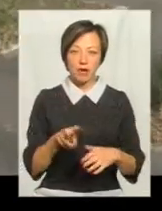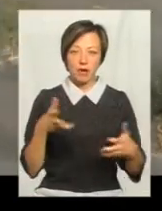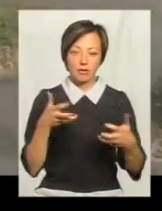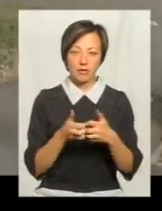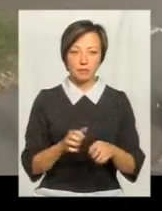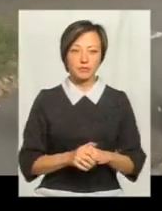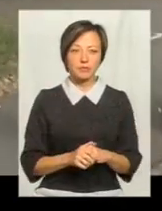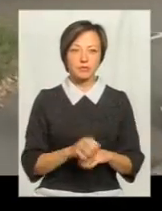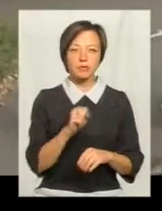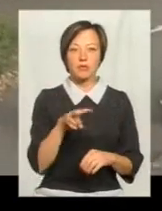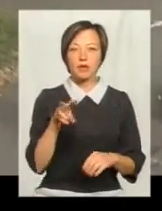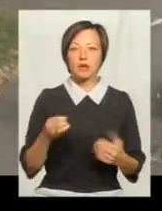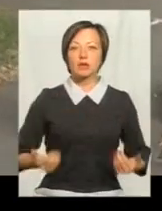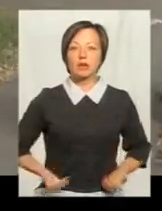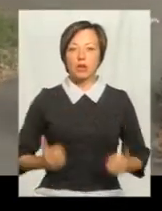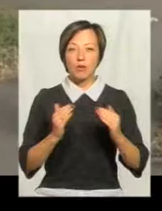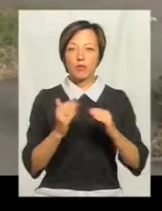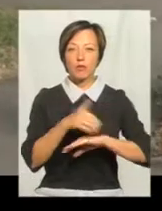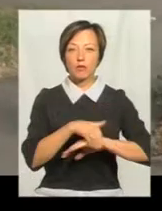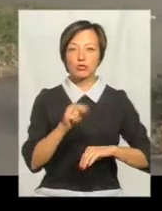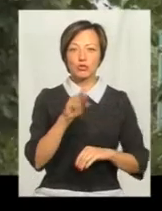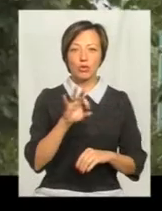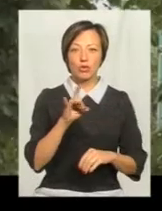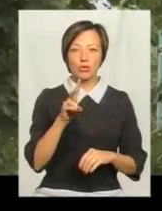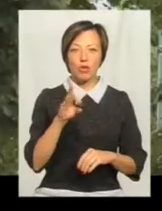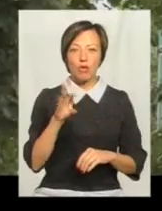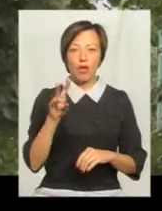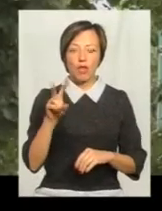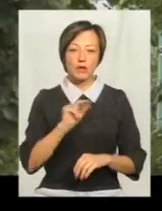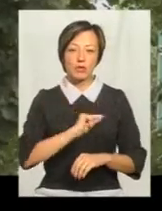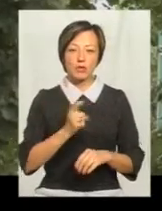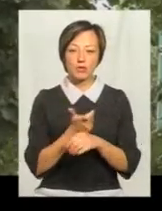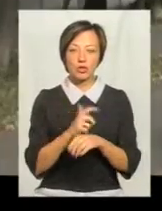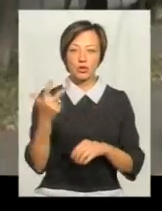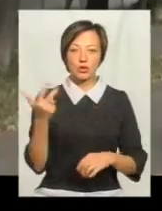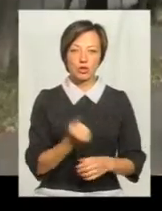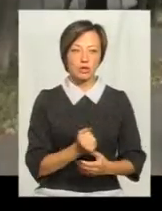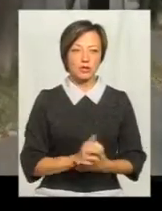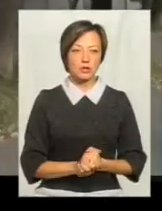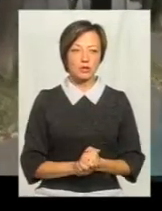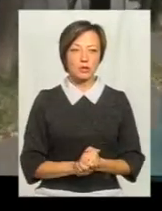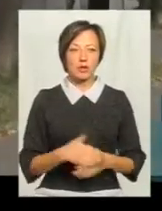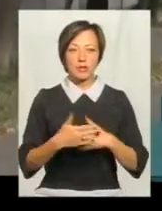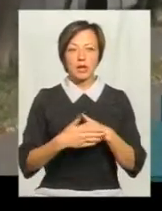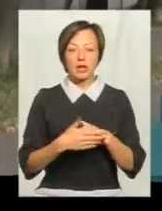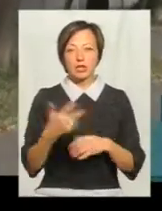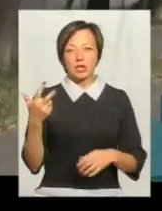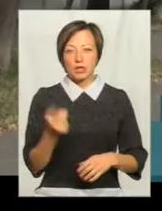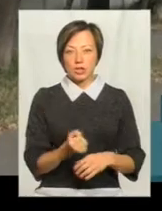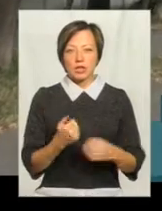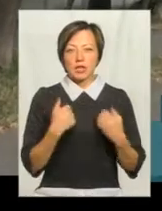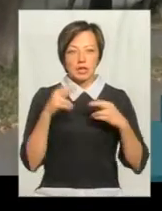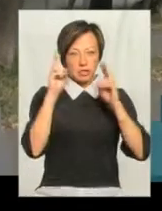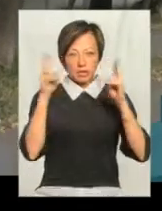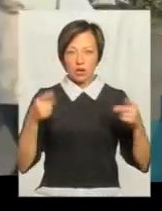Алла Чепко мешкає у будинку на вулиці Чорновола. Каже, світлофор тут не працює більше трьох тижнів. Десь три тижні. Я не